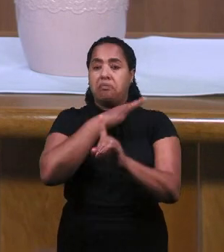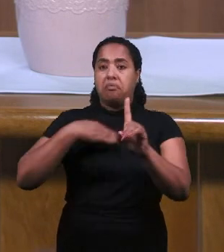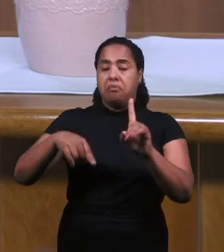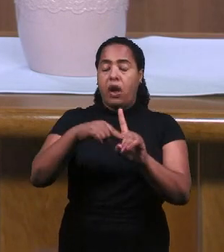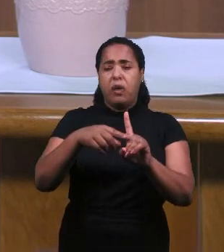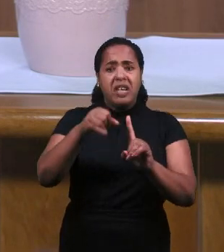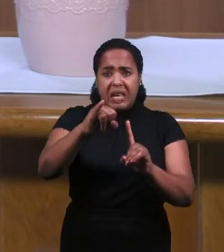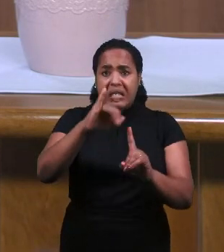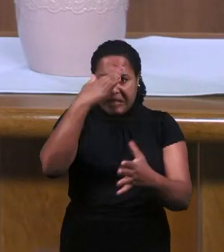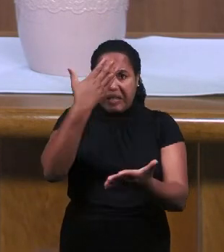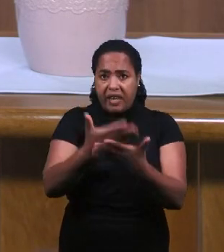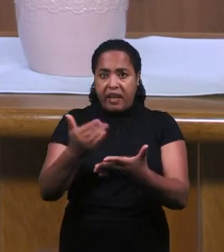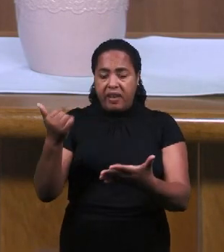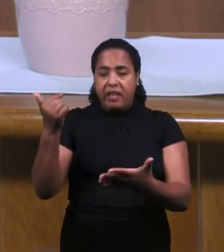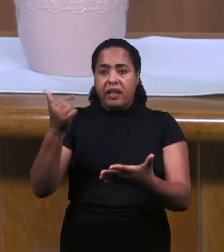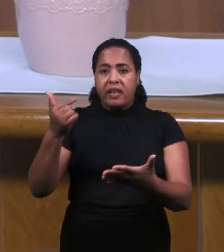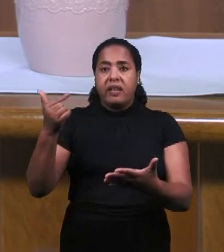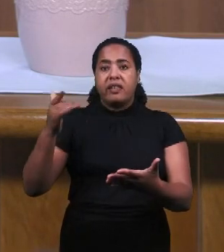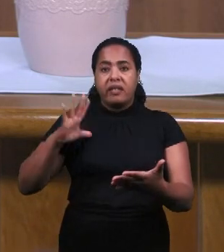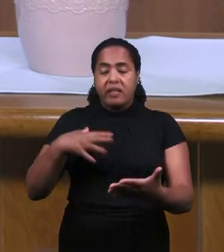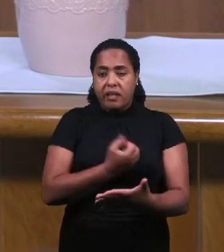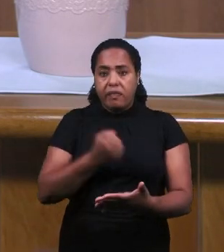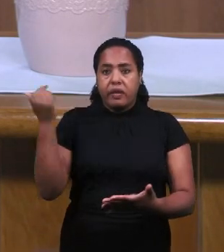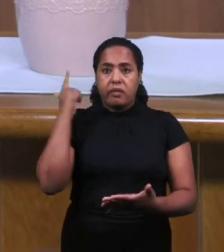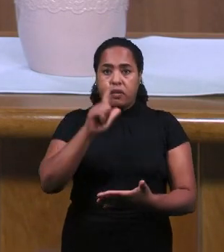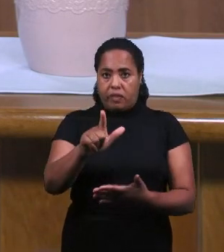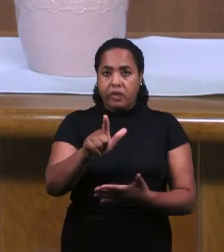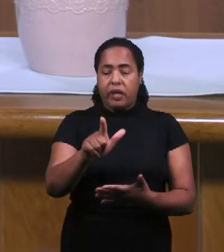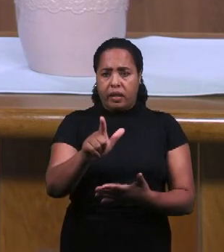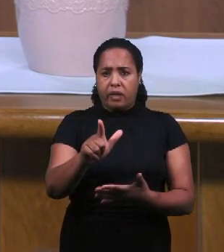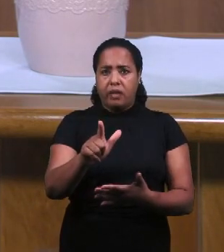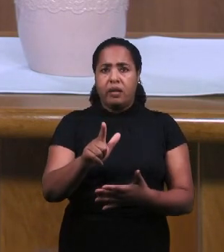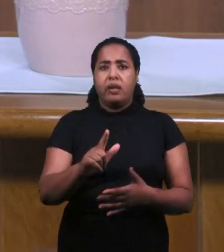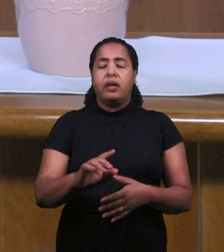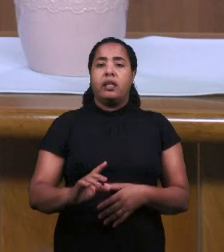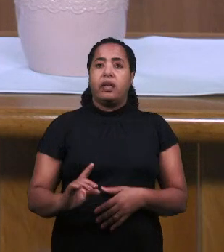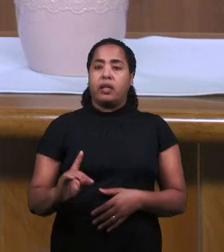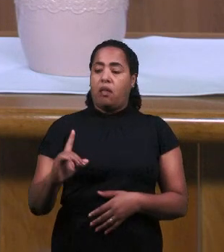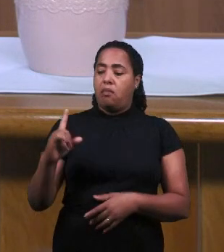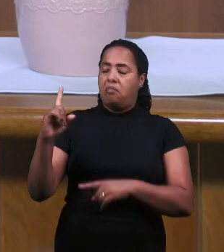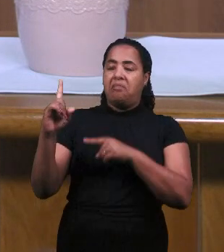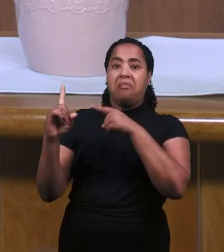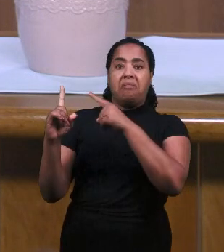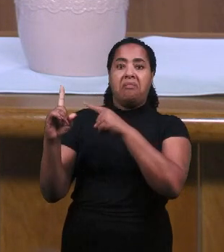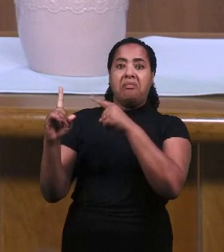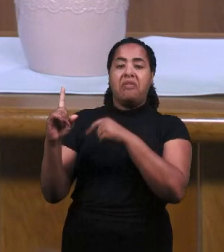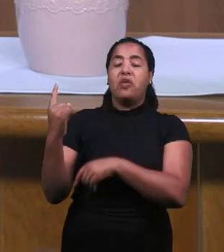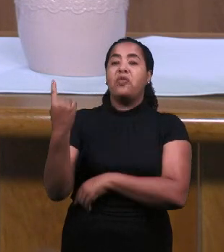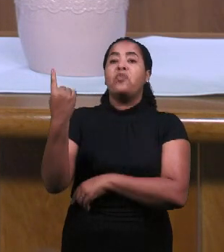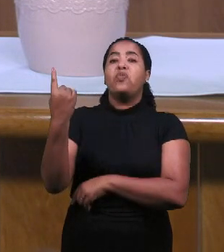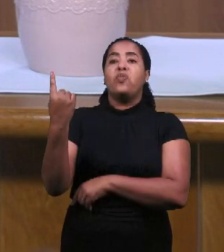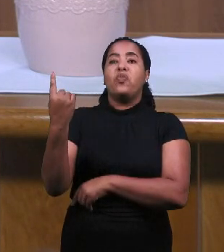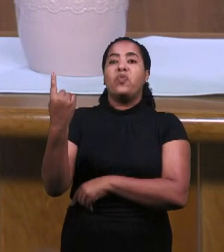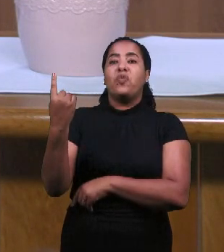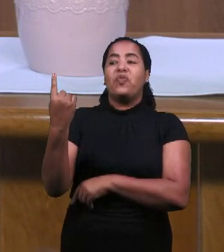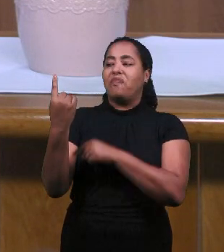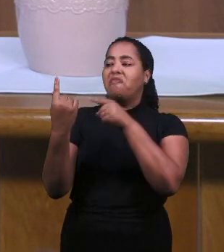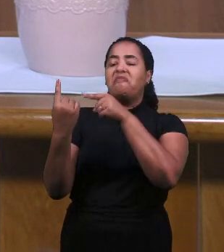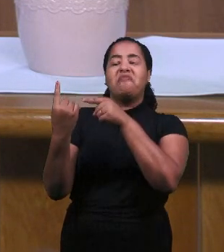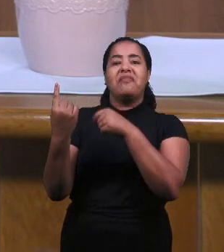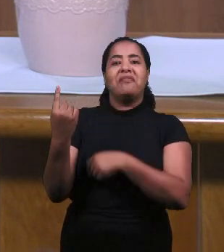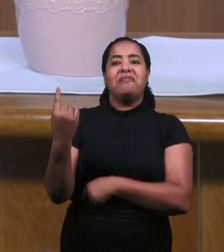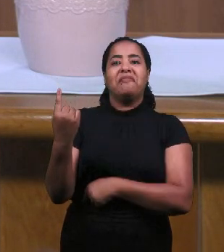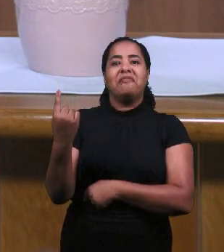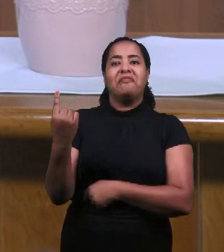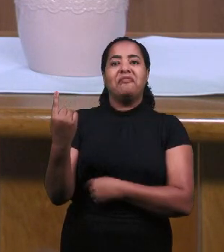Иисус умер за наши грехи То, что отклоняется от этого Помните, что